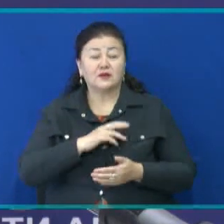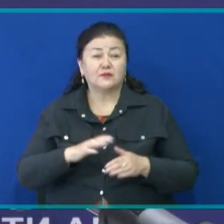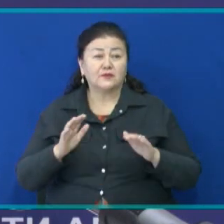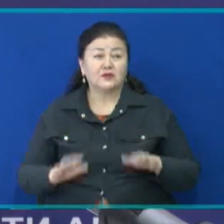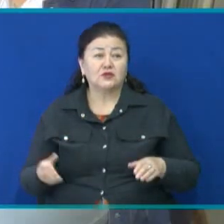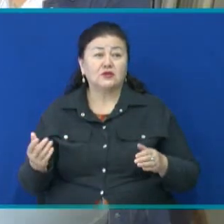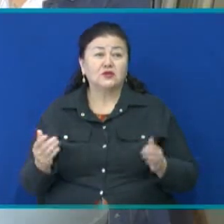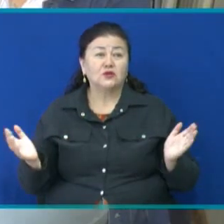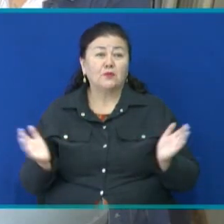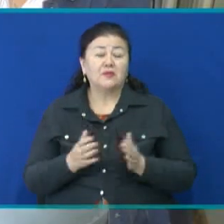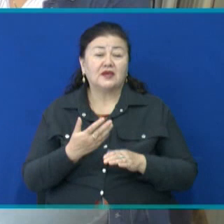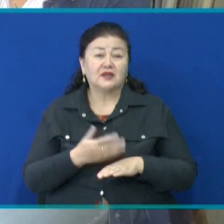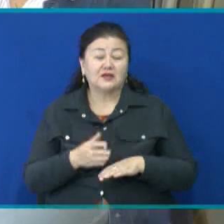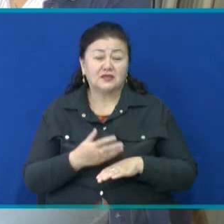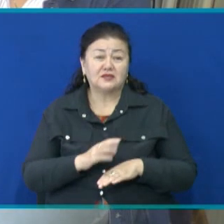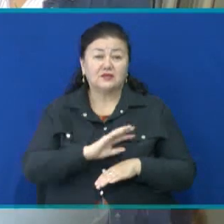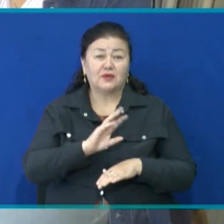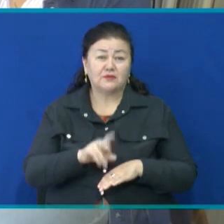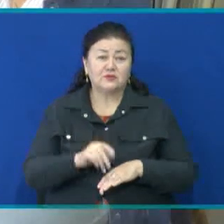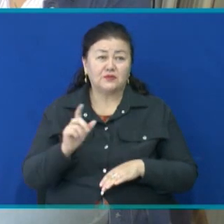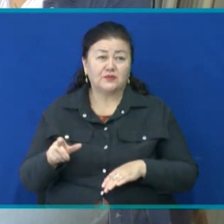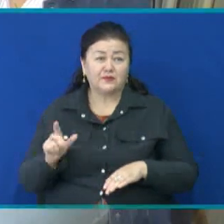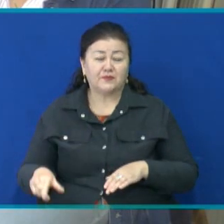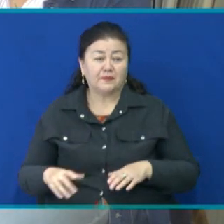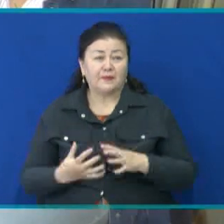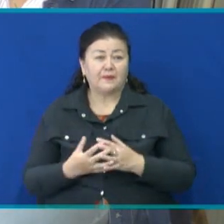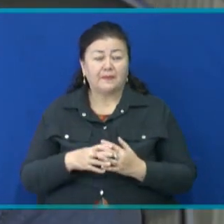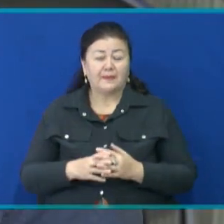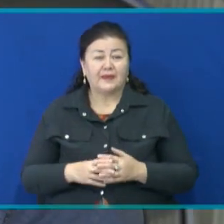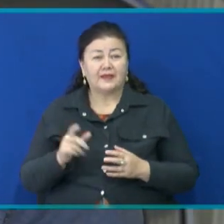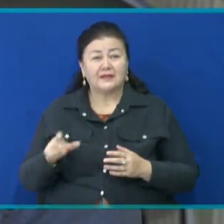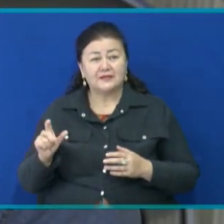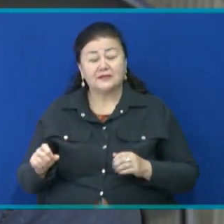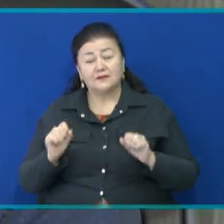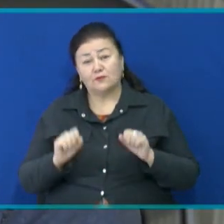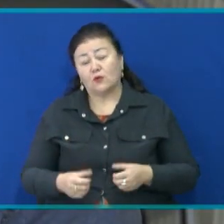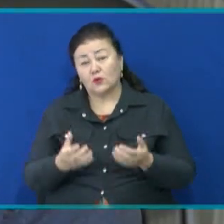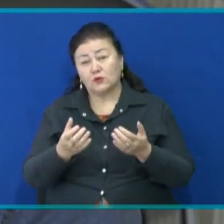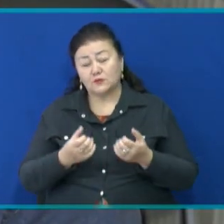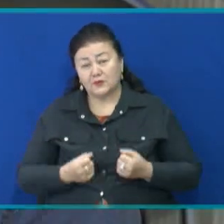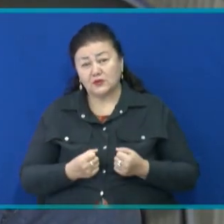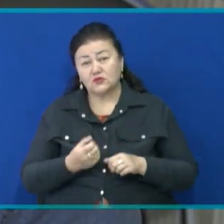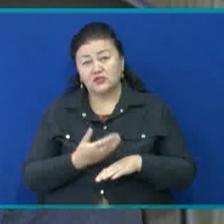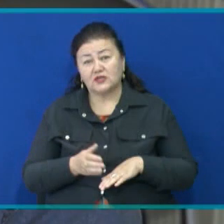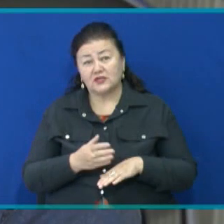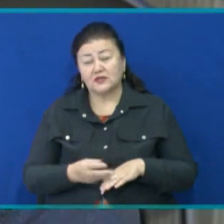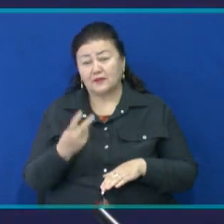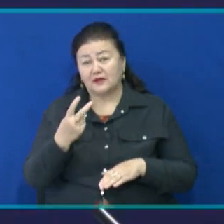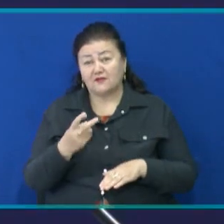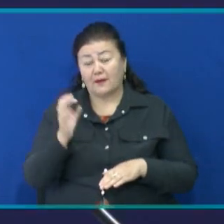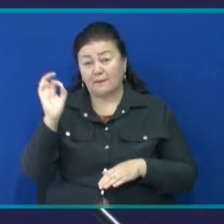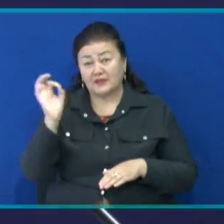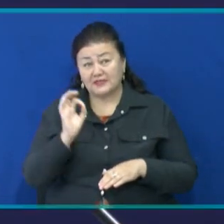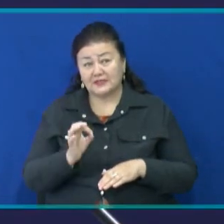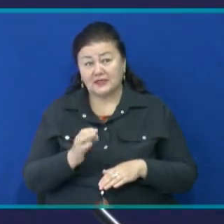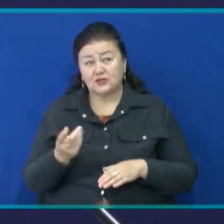микрокредитов. Сельчане, желающие открыть свой бизнес, могут получить кредиты по этой программе под 2,5%. А для того, чтобы